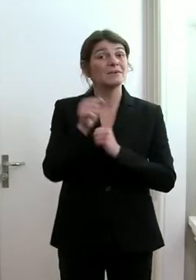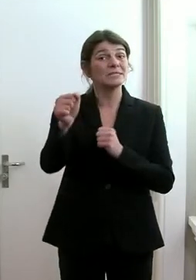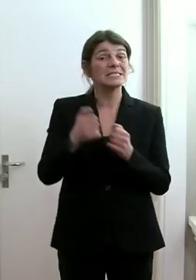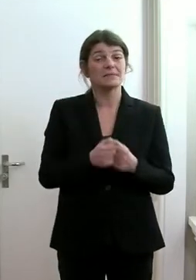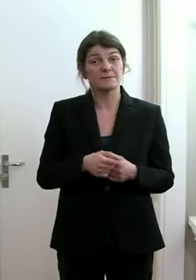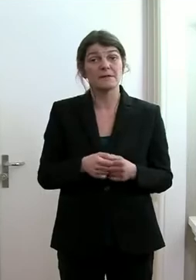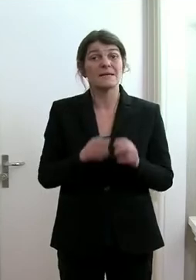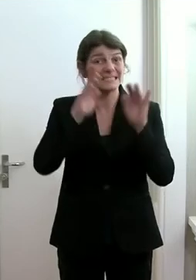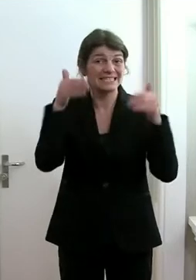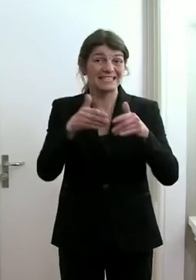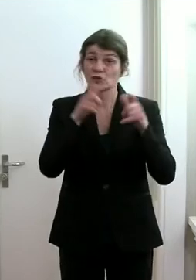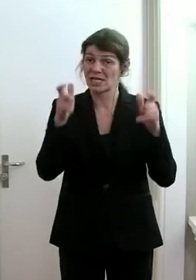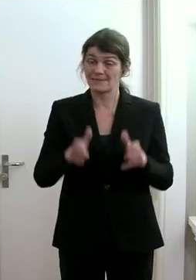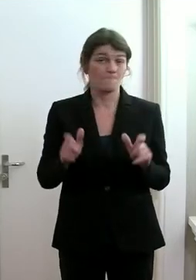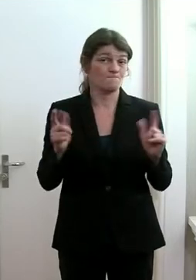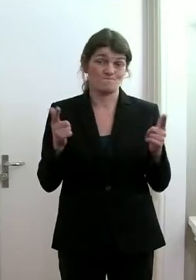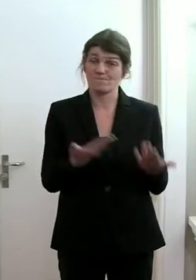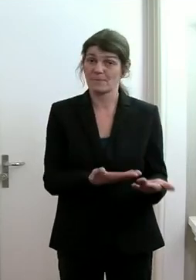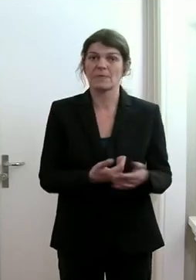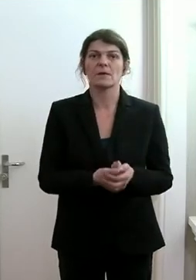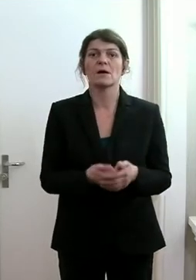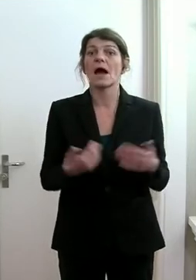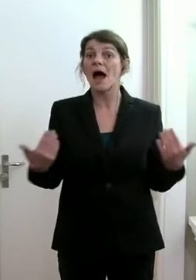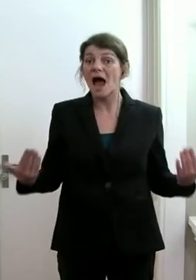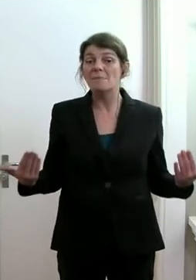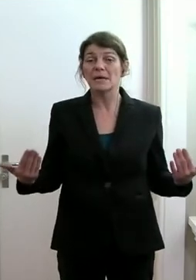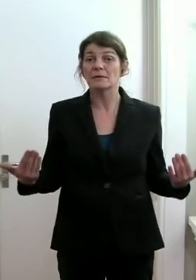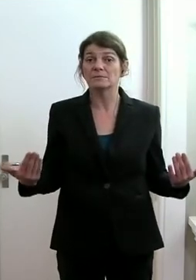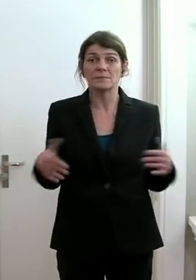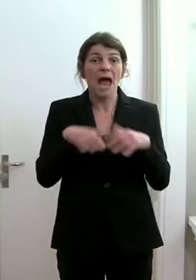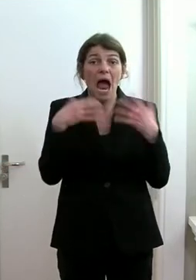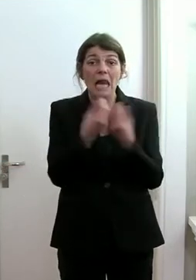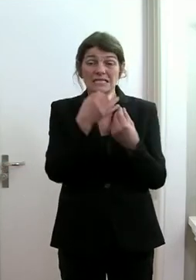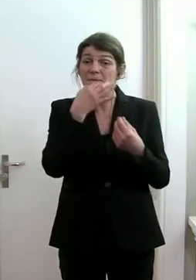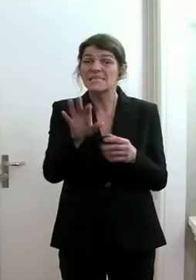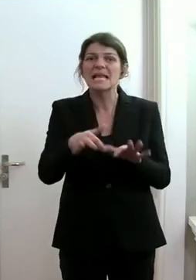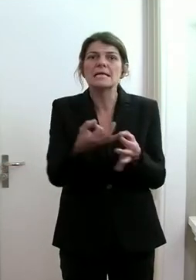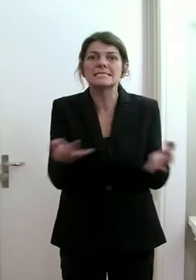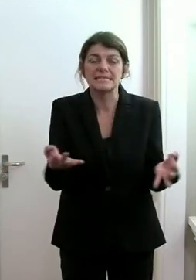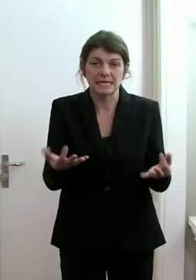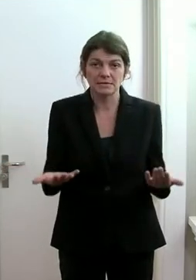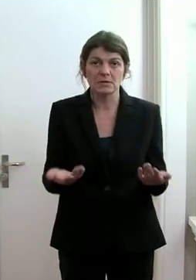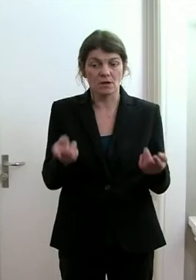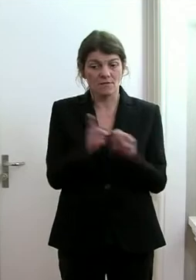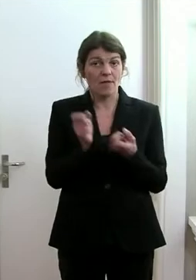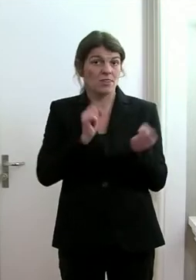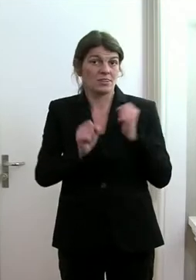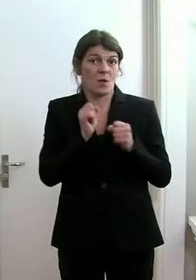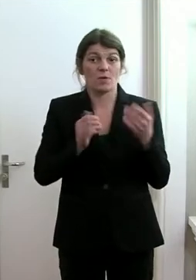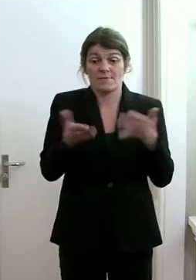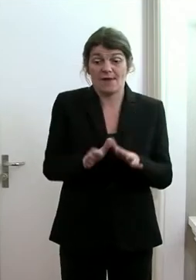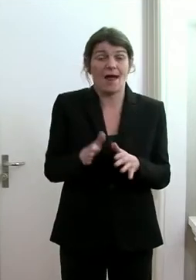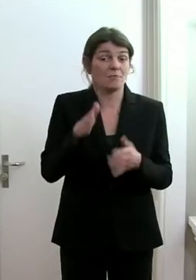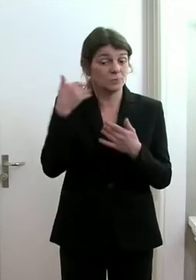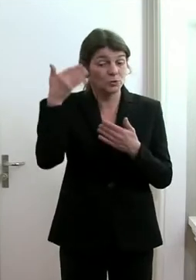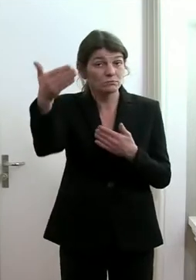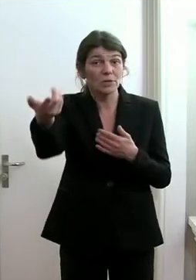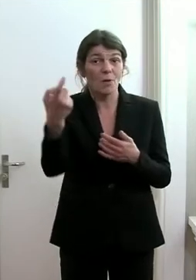Intensivstation. Aber alles ist besser als nichts, wenn so ein Notfall tatsächlich